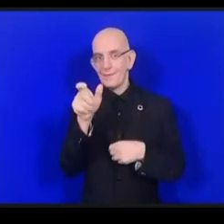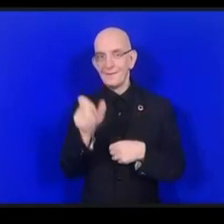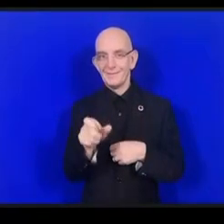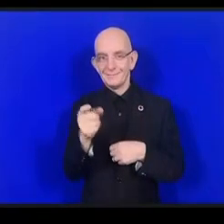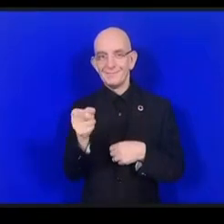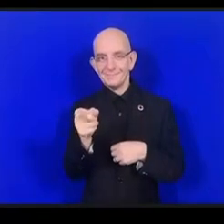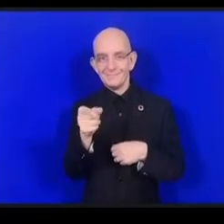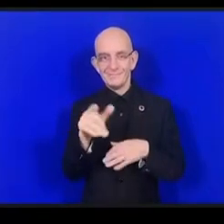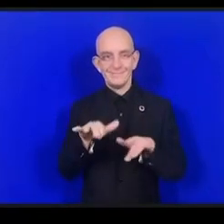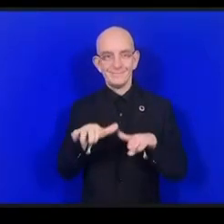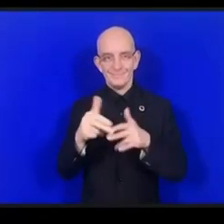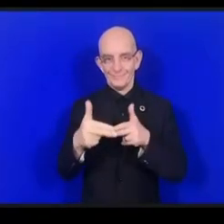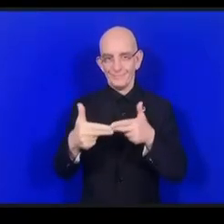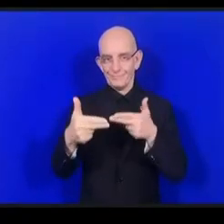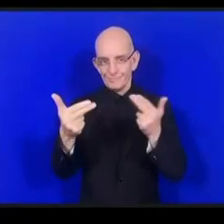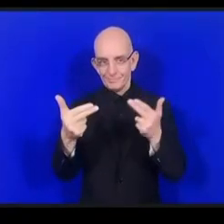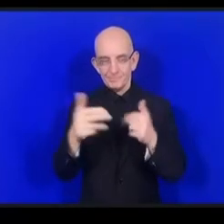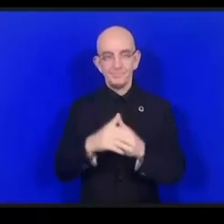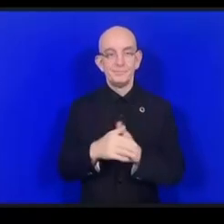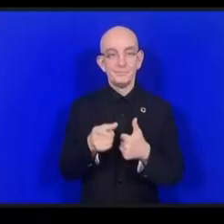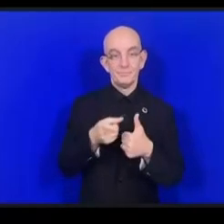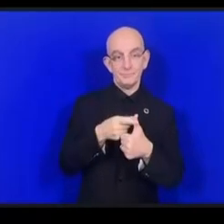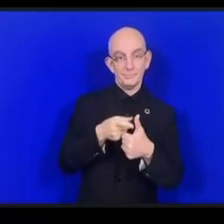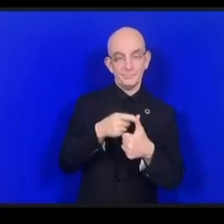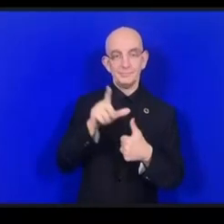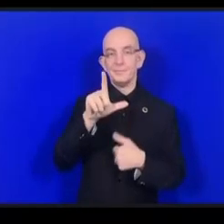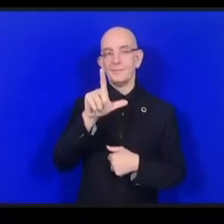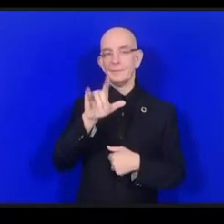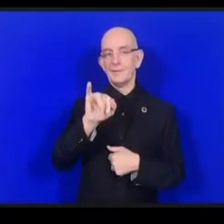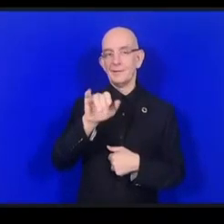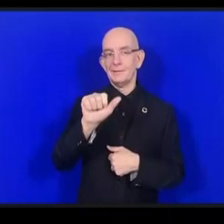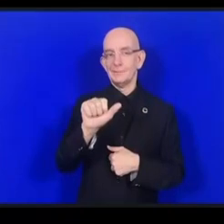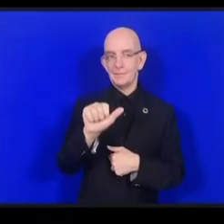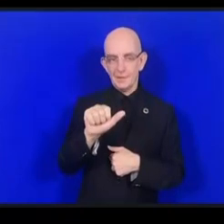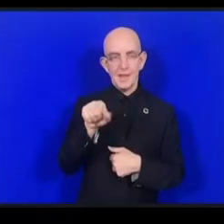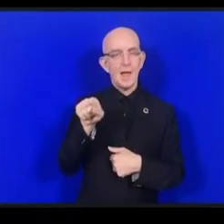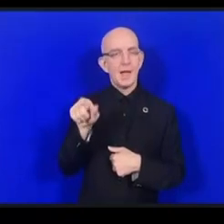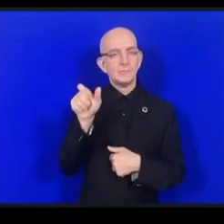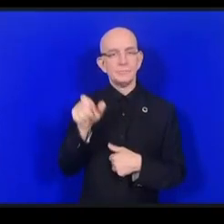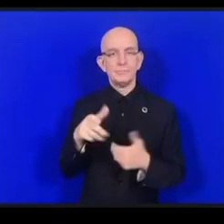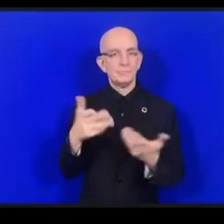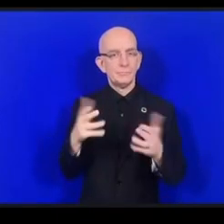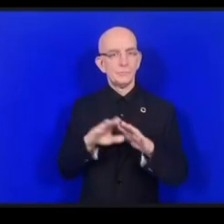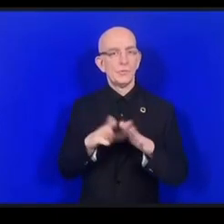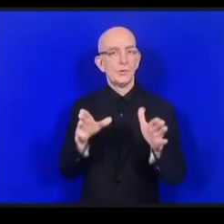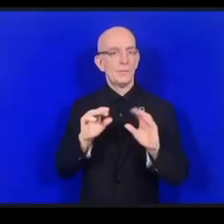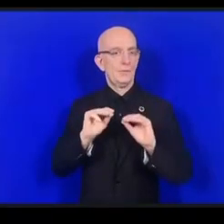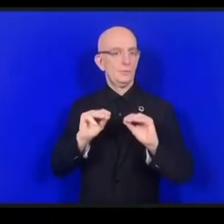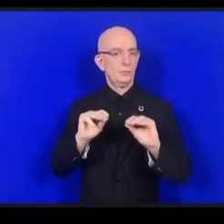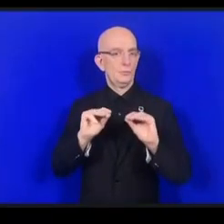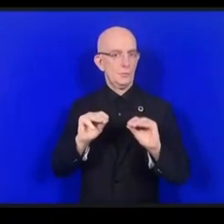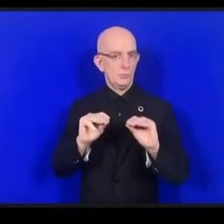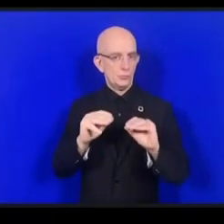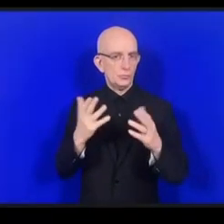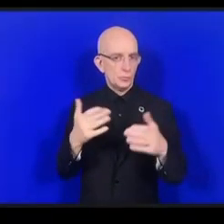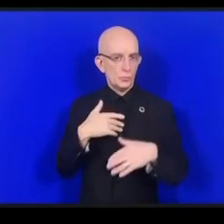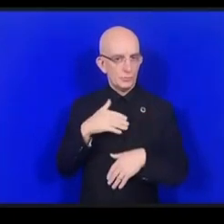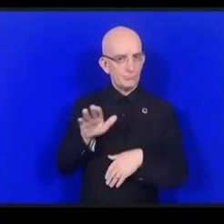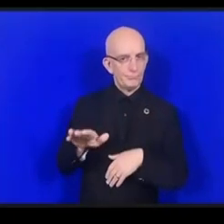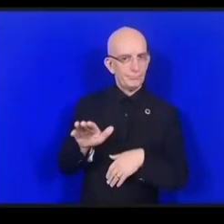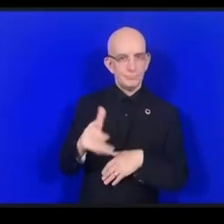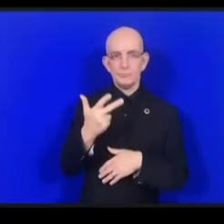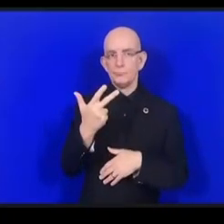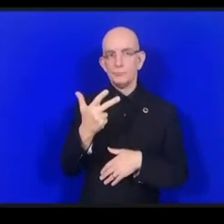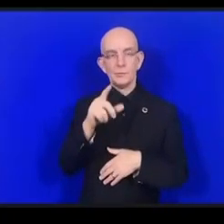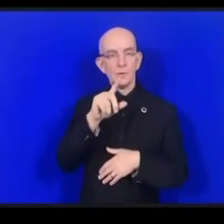سأطرح عليك ثلاثة أسئلة كيف نضمن الوعي بحقوق الإنسان في العصر الرقمي لحماية